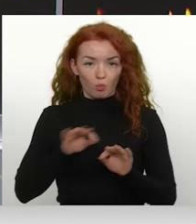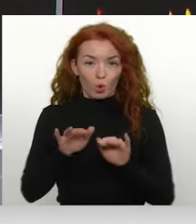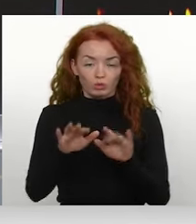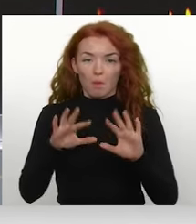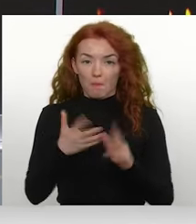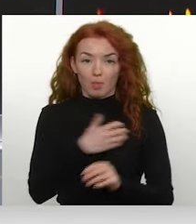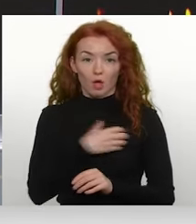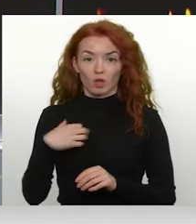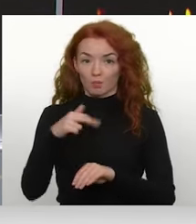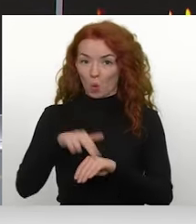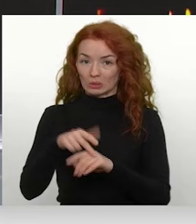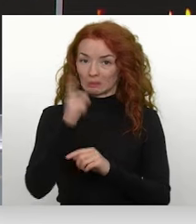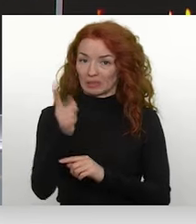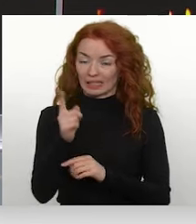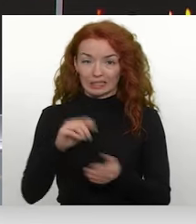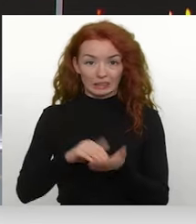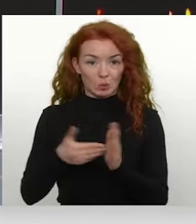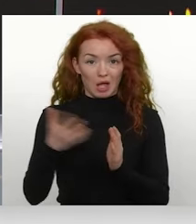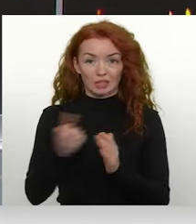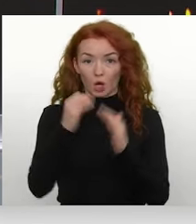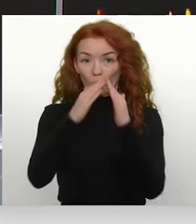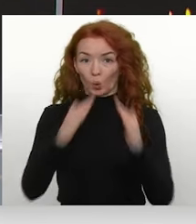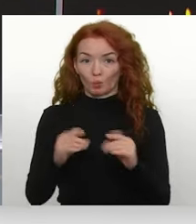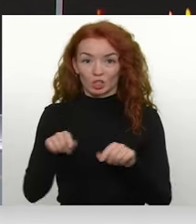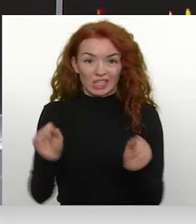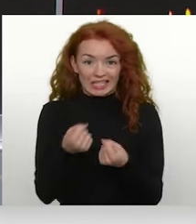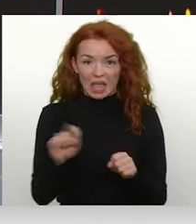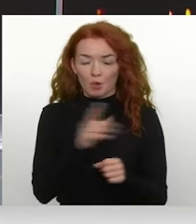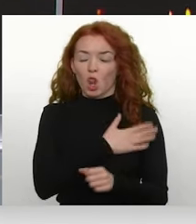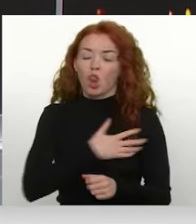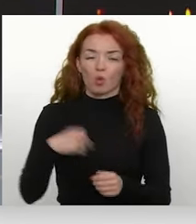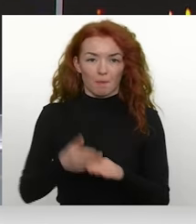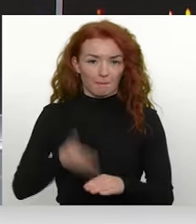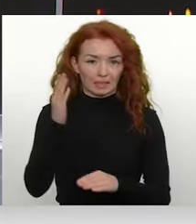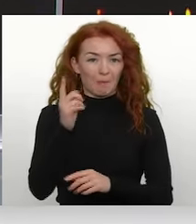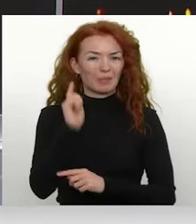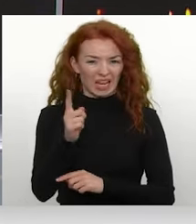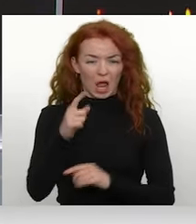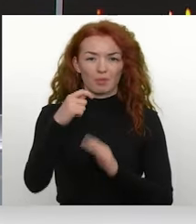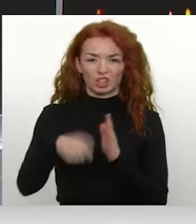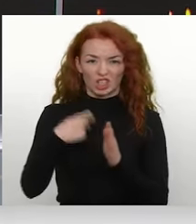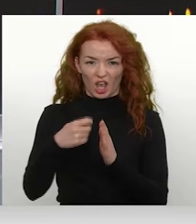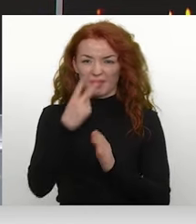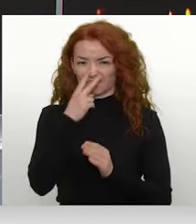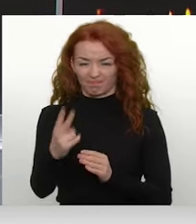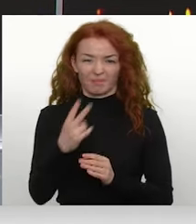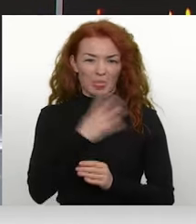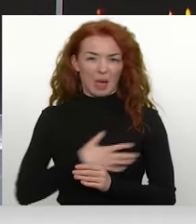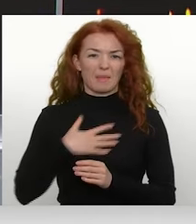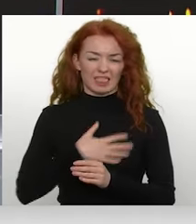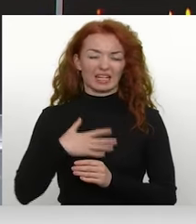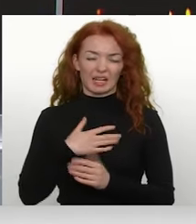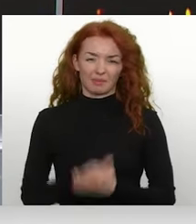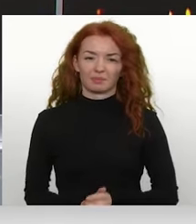pašvaldības policija brīdina, situācija ar jumtiem šoziem ir īpaši bīstama. Brīdinām sižeta turpinājumā varbūt nepatīkami